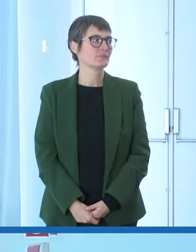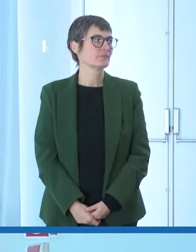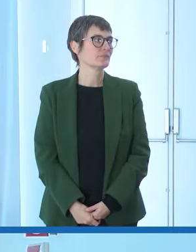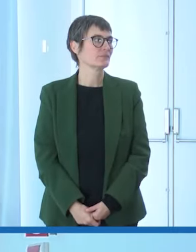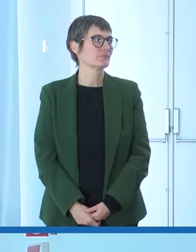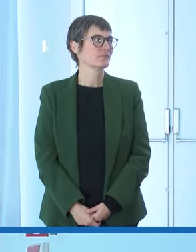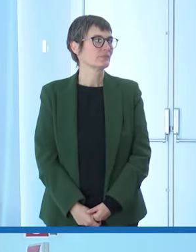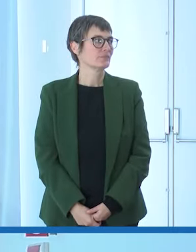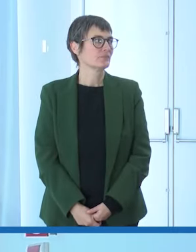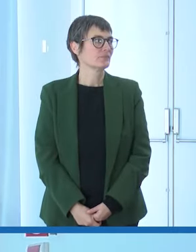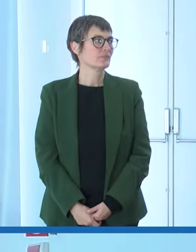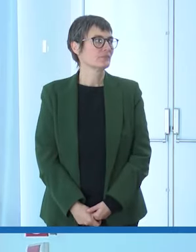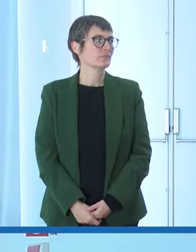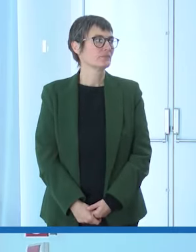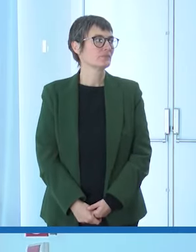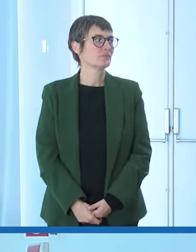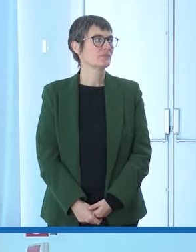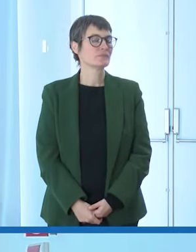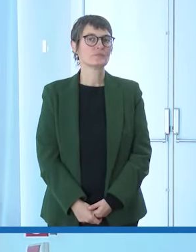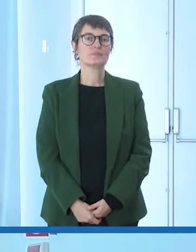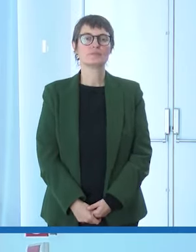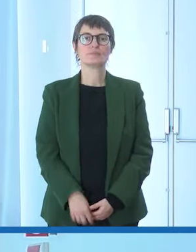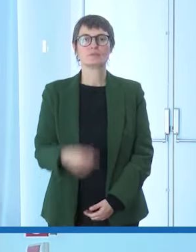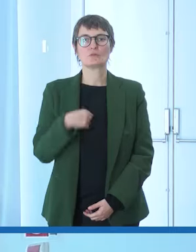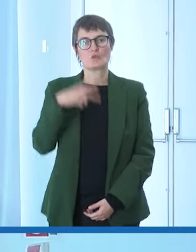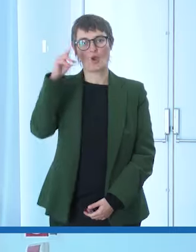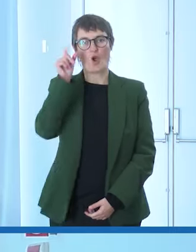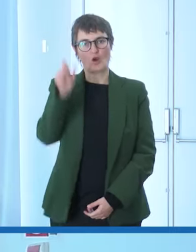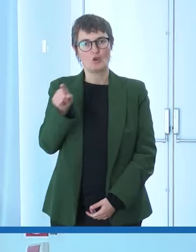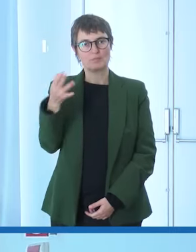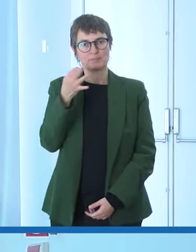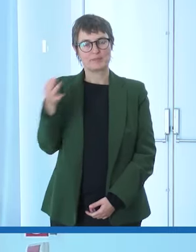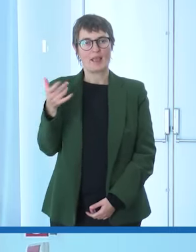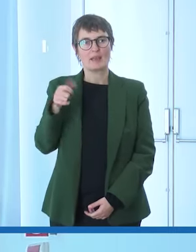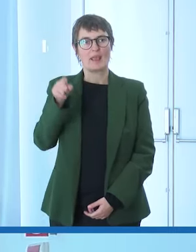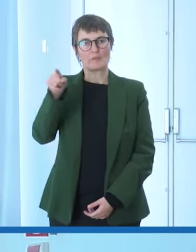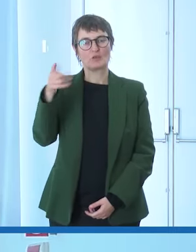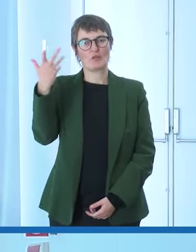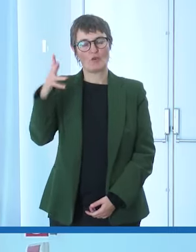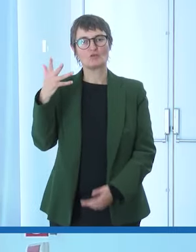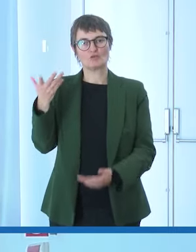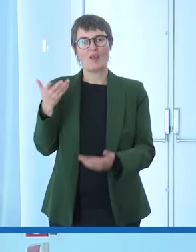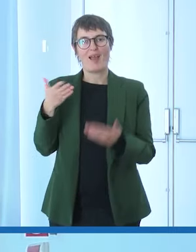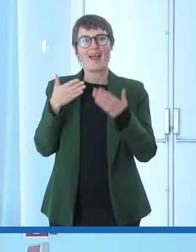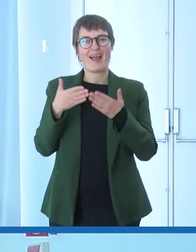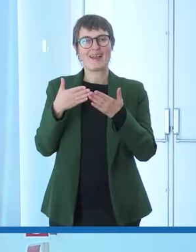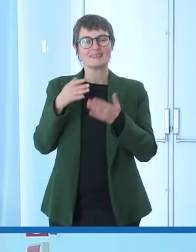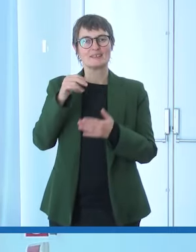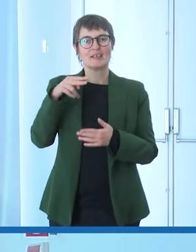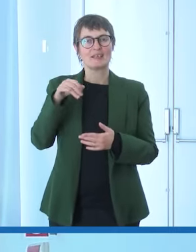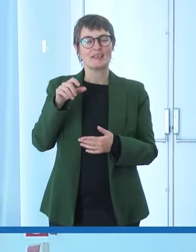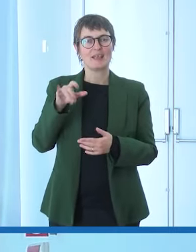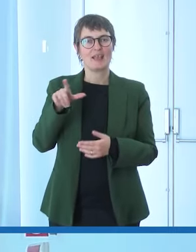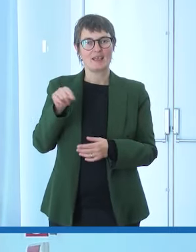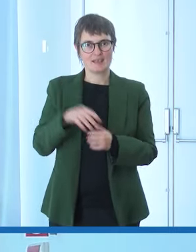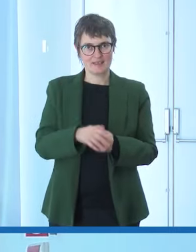bene è un assistito inel è un fortunato sul lavoro lo conosciamo bene per la sua forza e per il